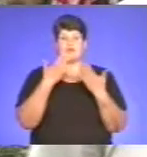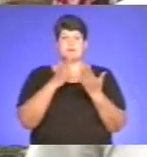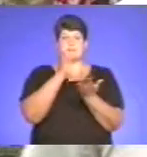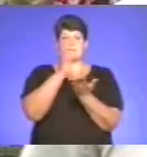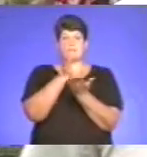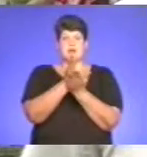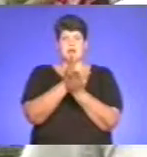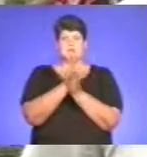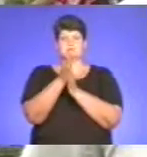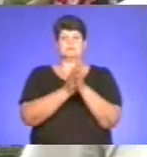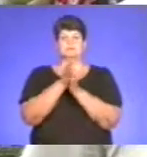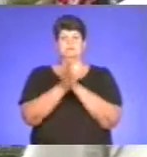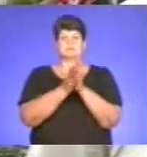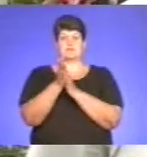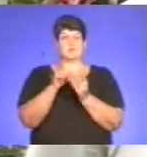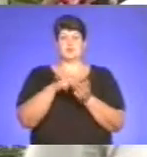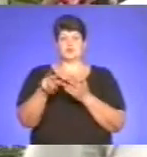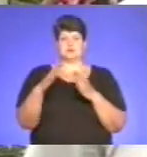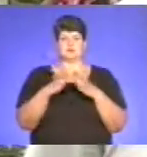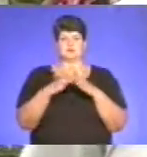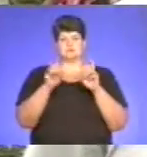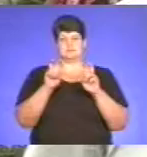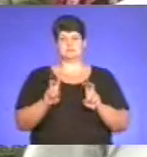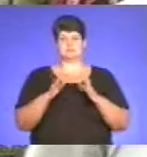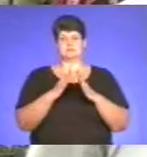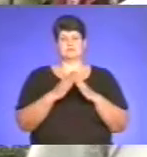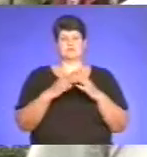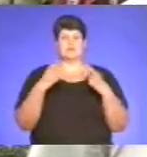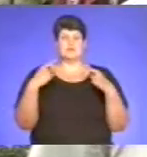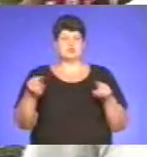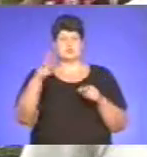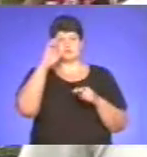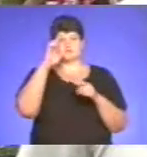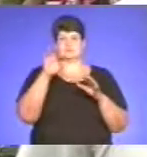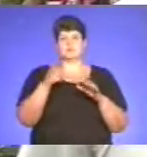вже з тої мови, не виходячи з дому, навіть в інших державах.